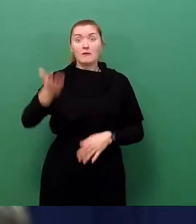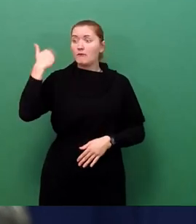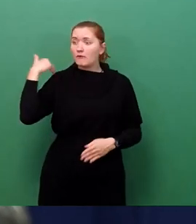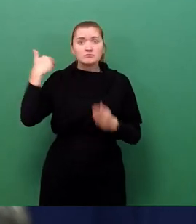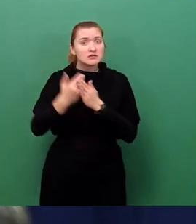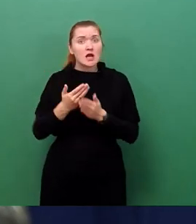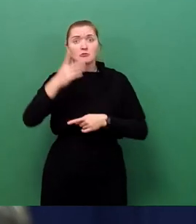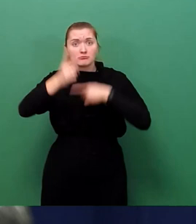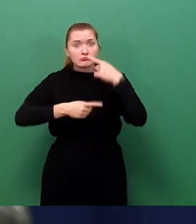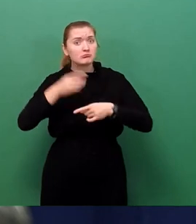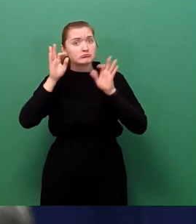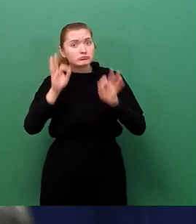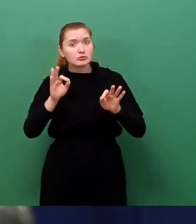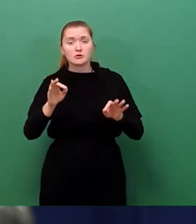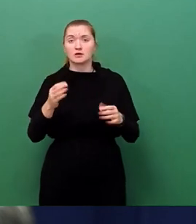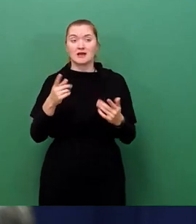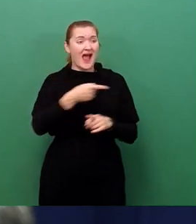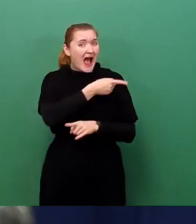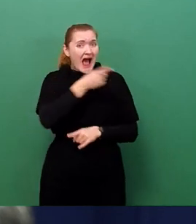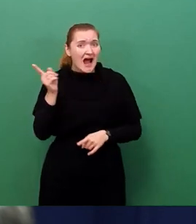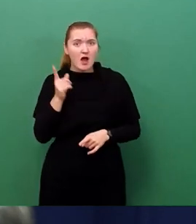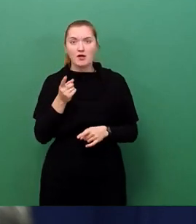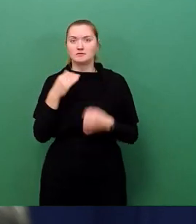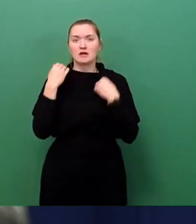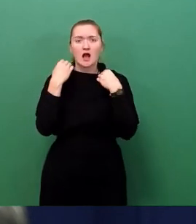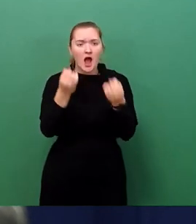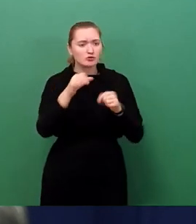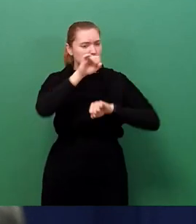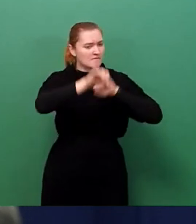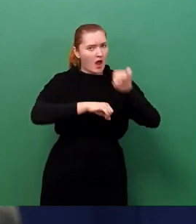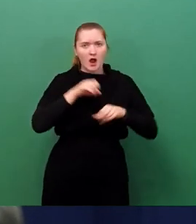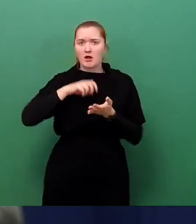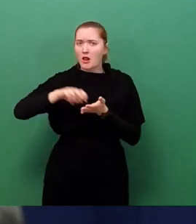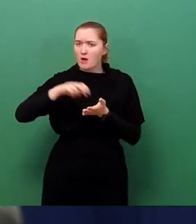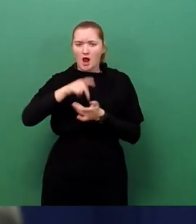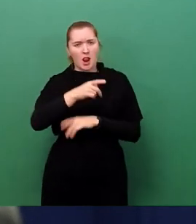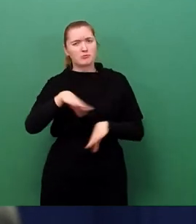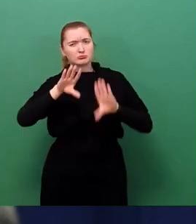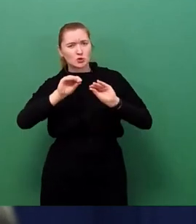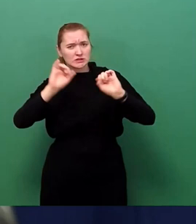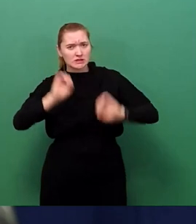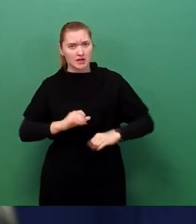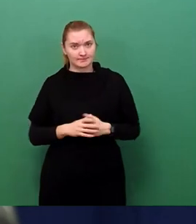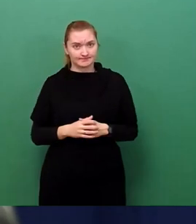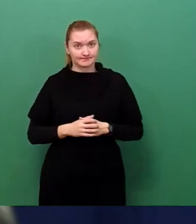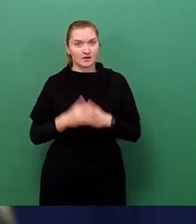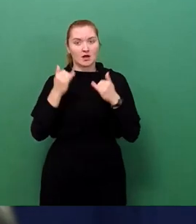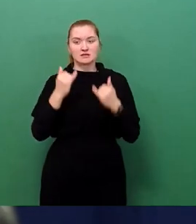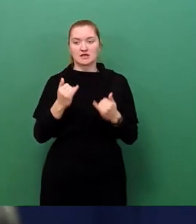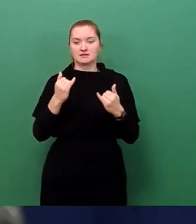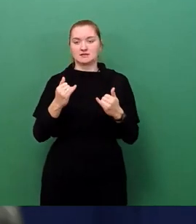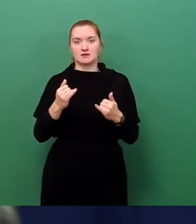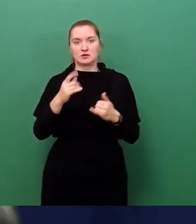hat, nämlich, dass alle Verkehrsteilnehmer den Weg gleichberechtigt nutzen konnten, wurde zugunsten nur einer